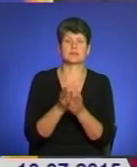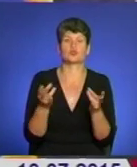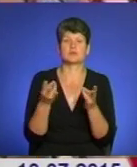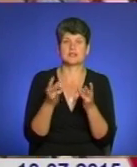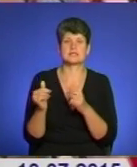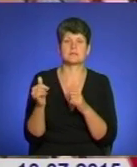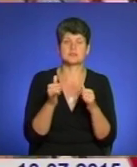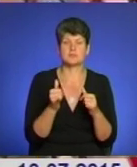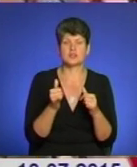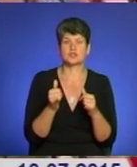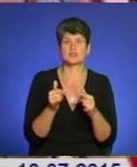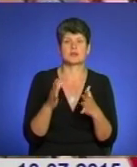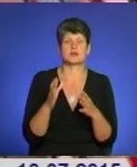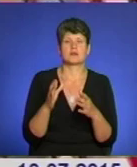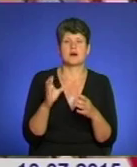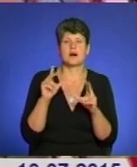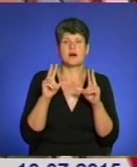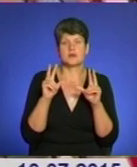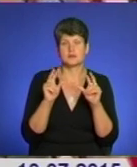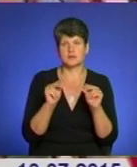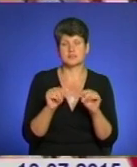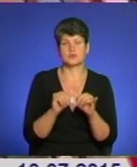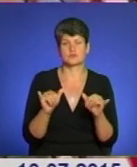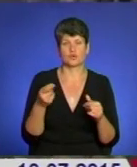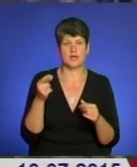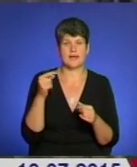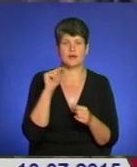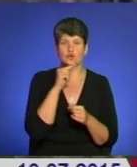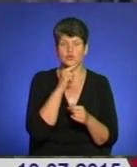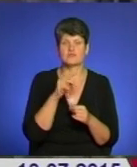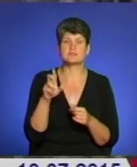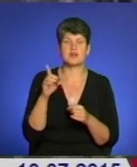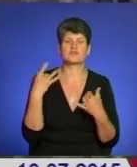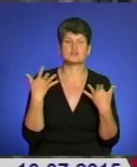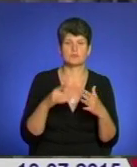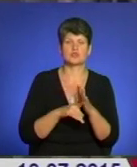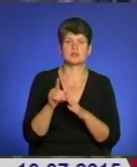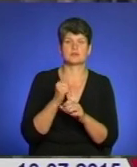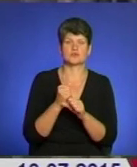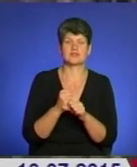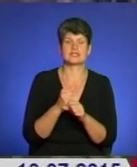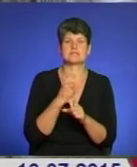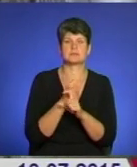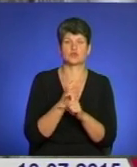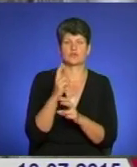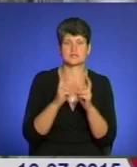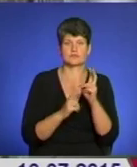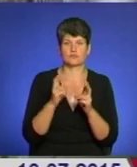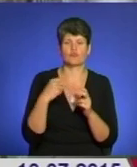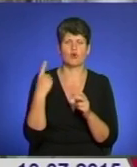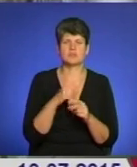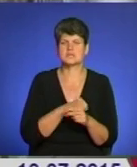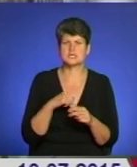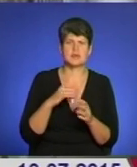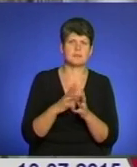забезпечення декларованих соціальних гарантій – розвиток економіки. У збаражі вже запустили спиртовий завод. В області їх найбільше в